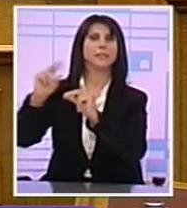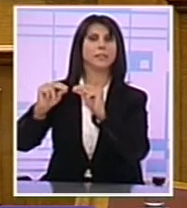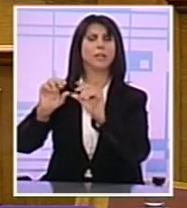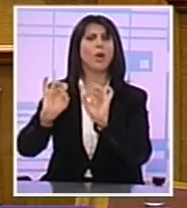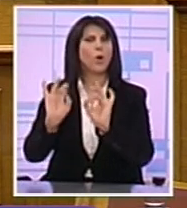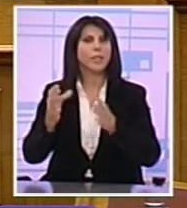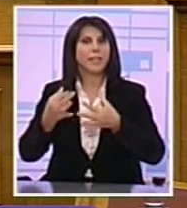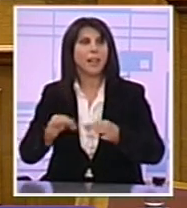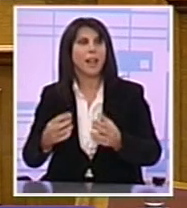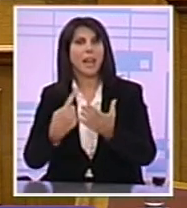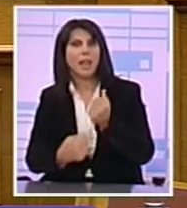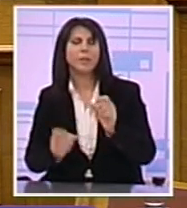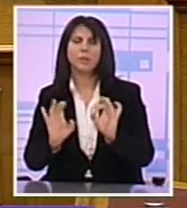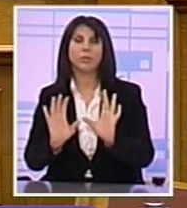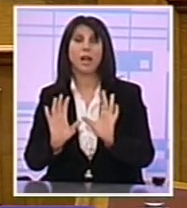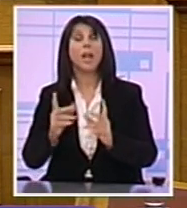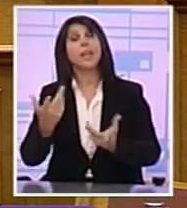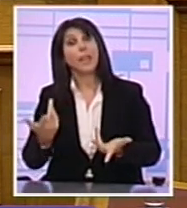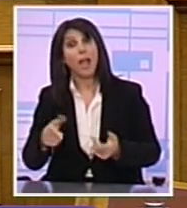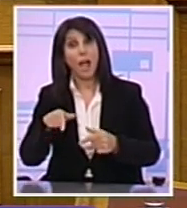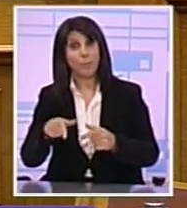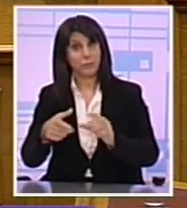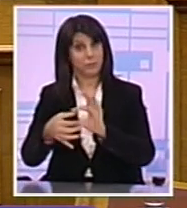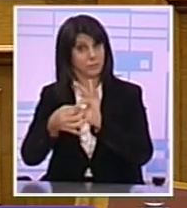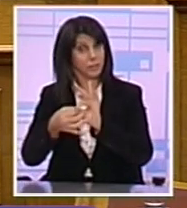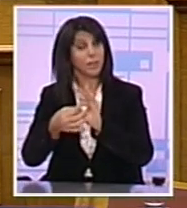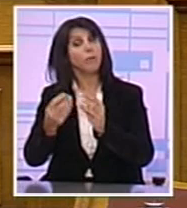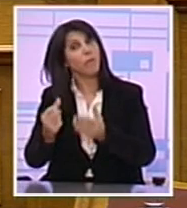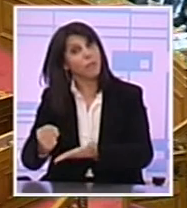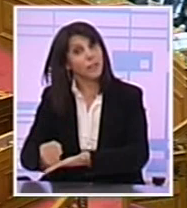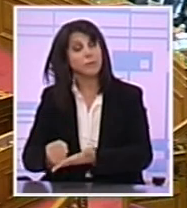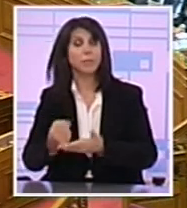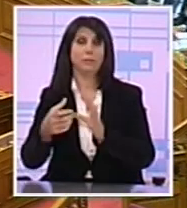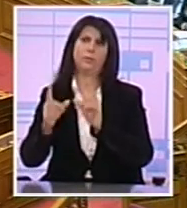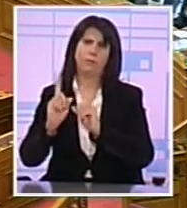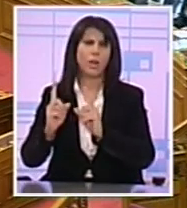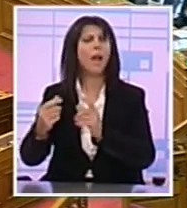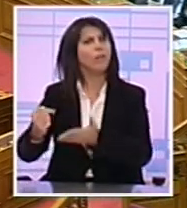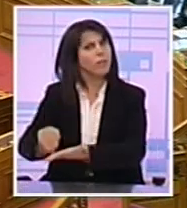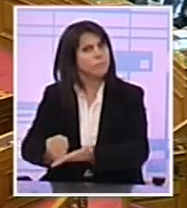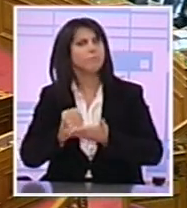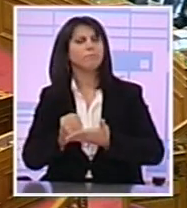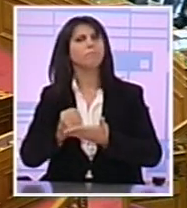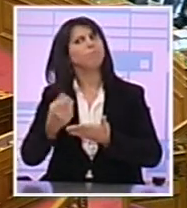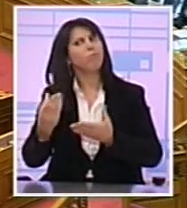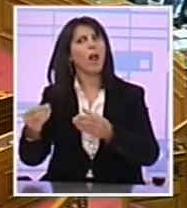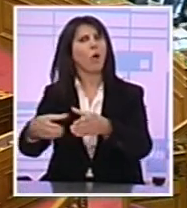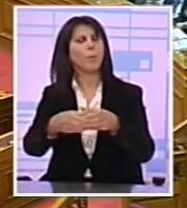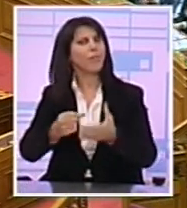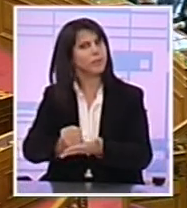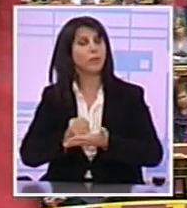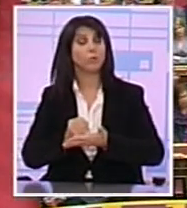Μια συνεργασία που θα τύχει Ελπίζω της ευρύτερης πολιτικής στήριξης Πιστεύω ότι η χώρα μας Πρέπει να πάει μπροστά